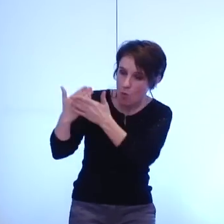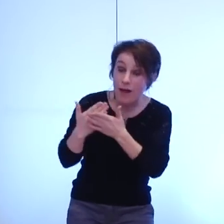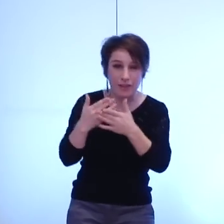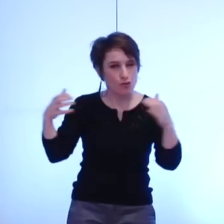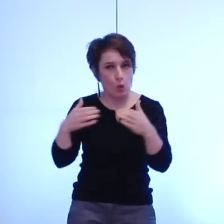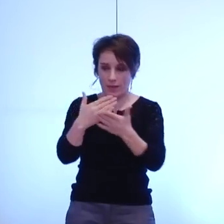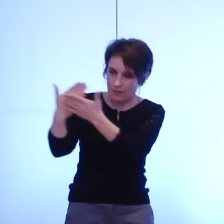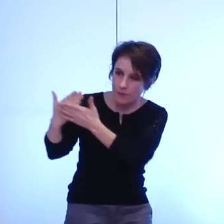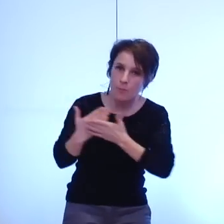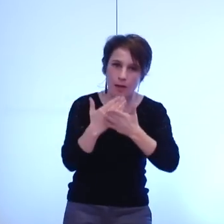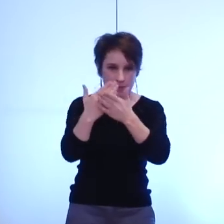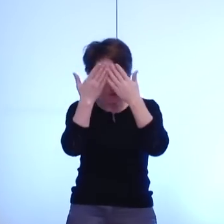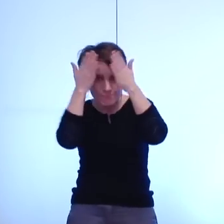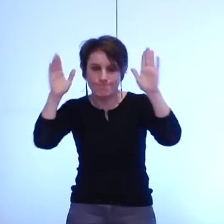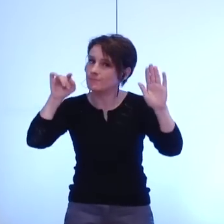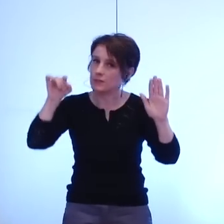possible